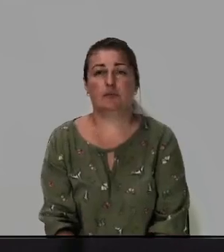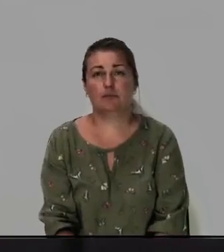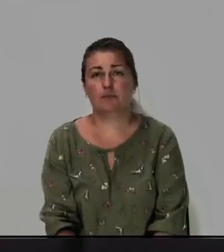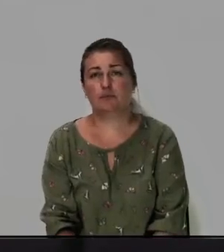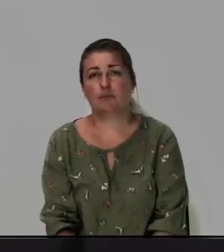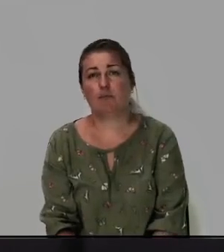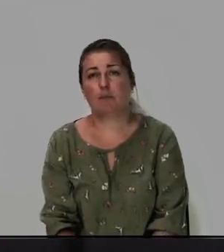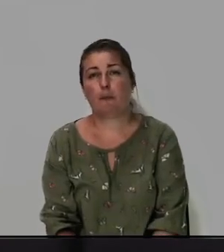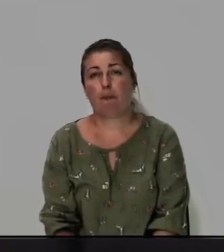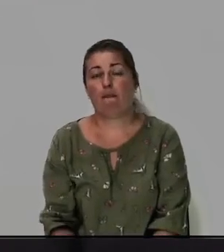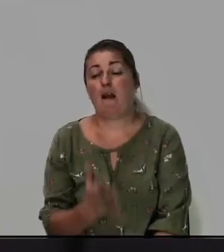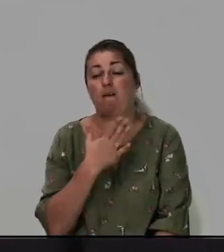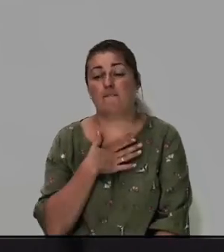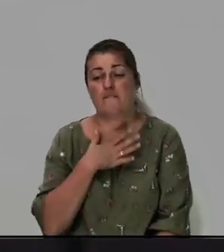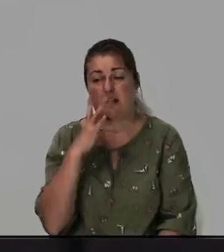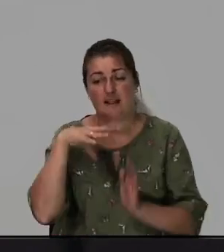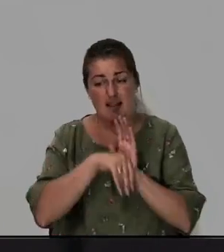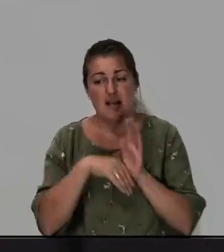В нас есть любовь Божия.